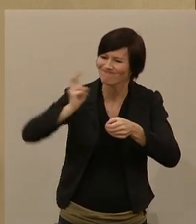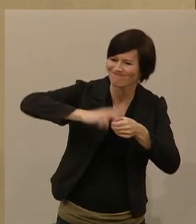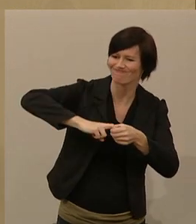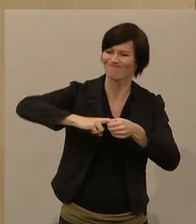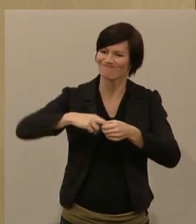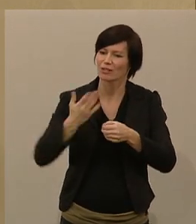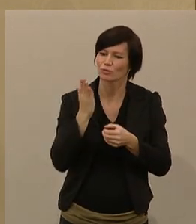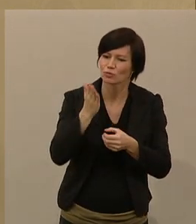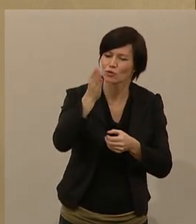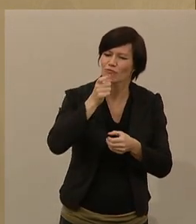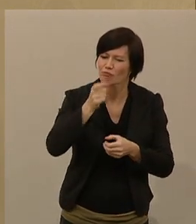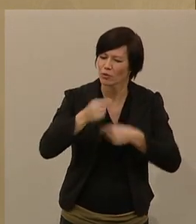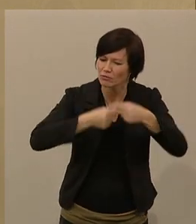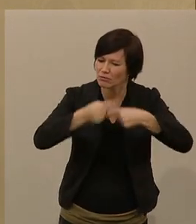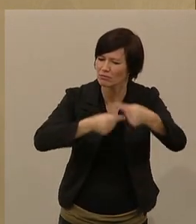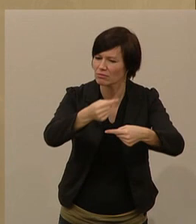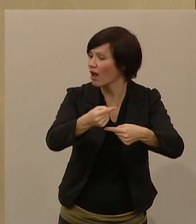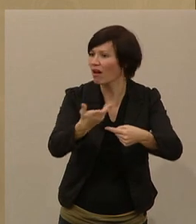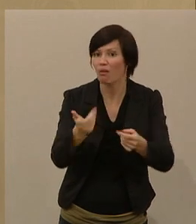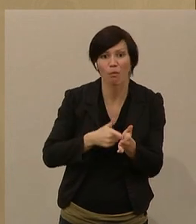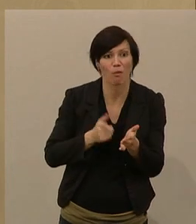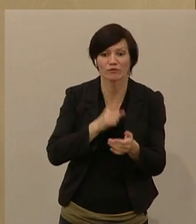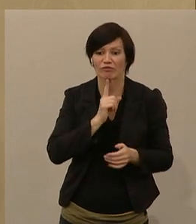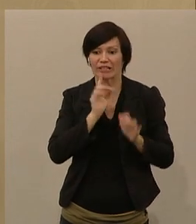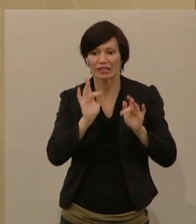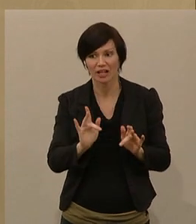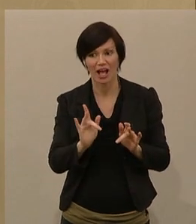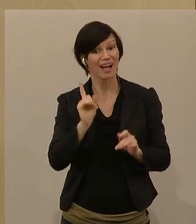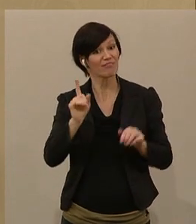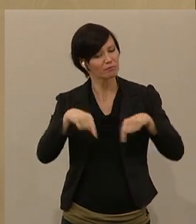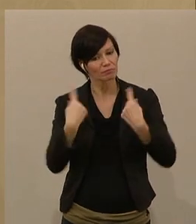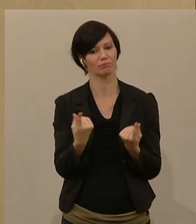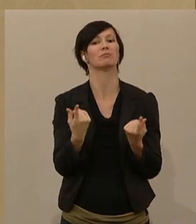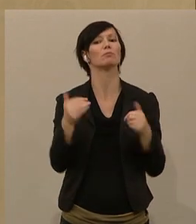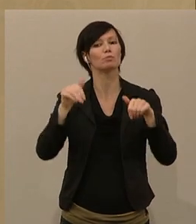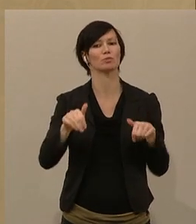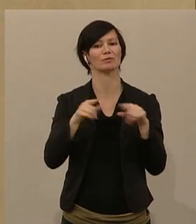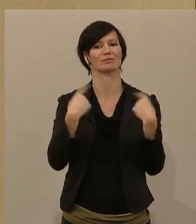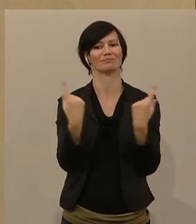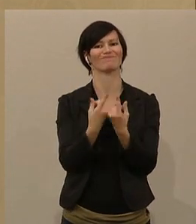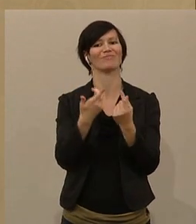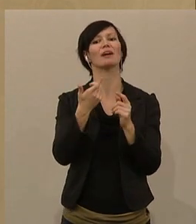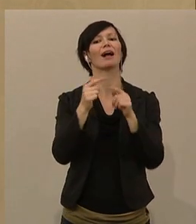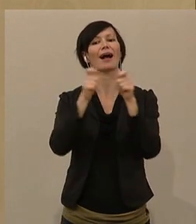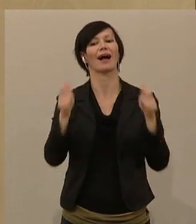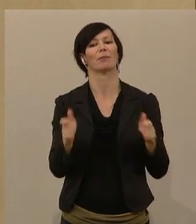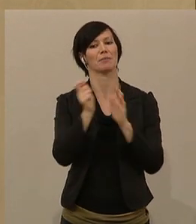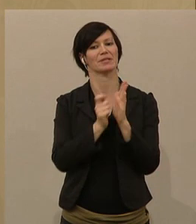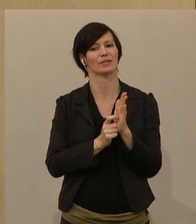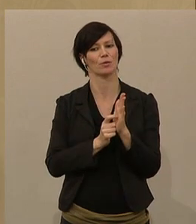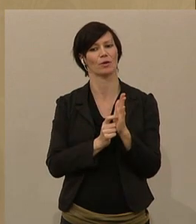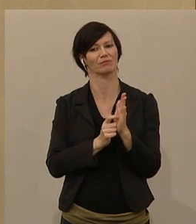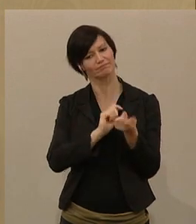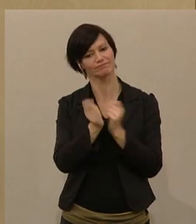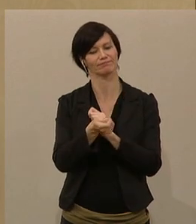irgendetwas ändern. Und an dieser Debatte werden wir nicht vorbeikommen. Wenn aber jetzt eine Nulllohnrunde für